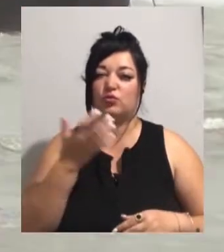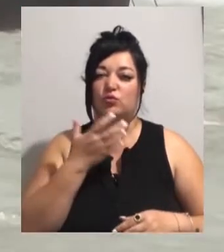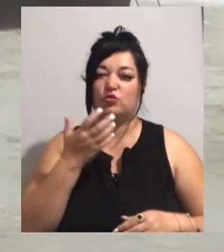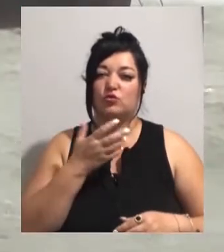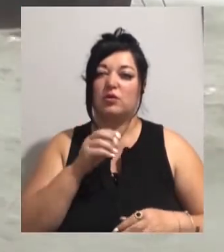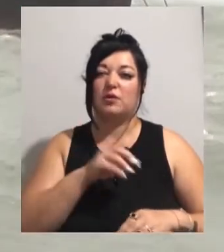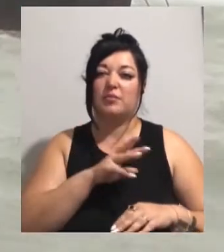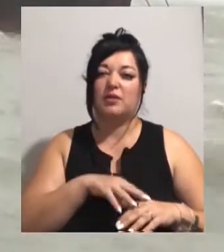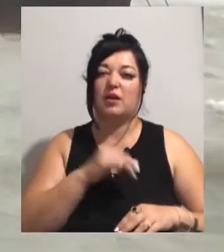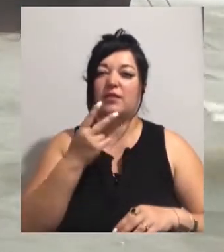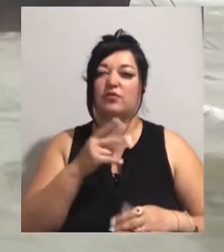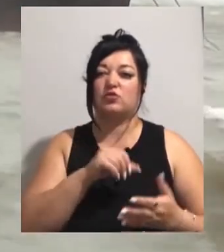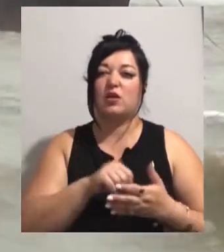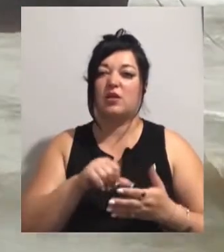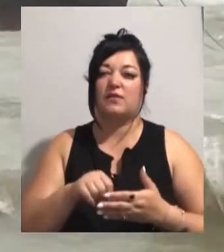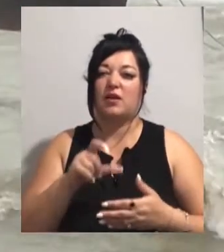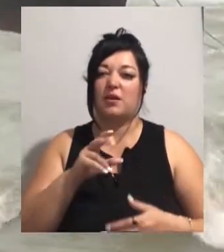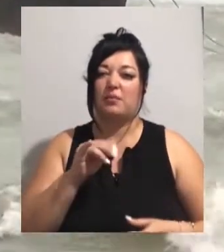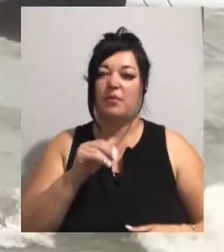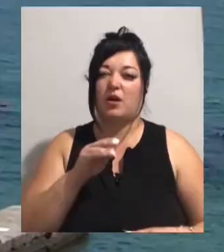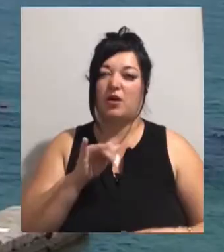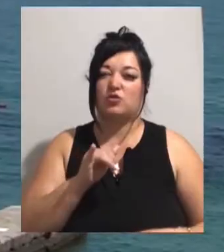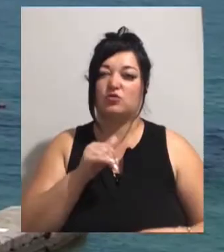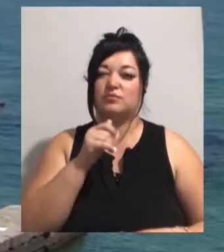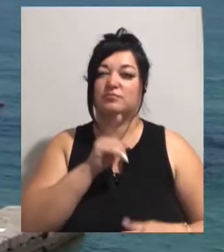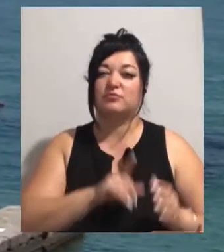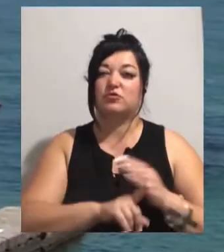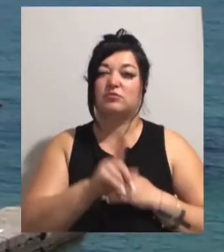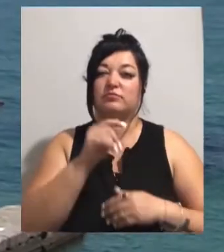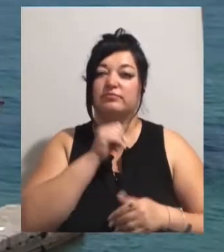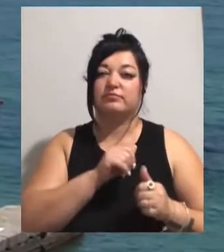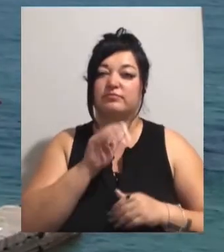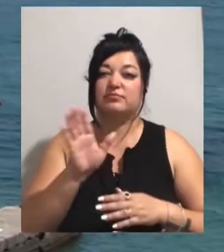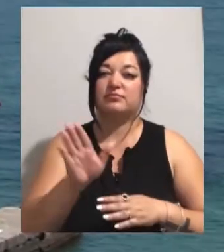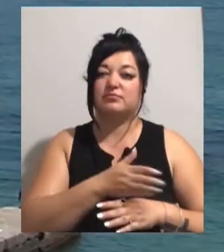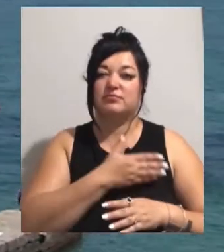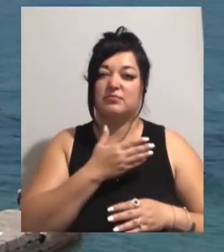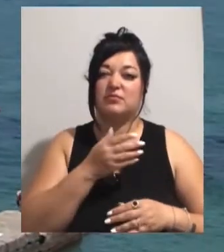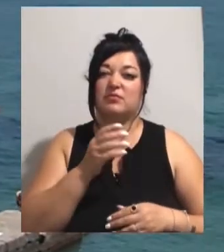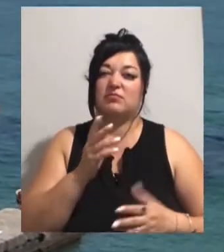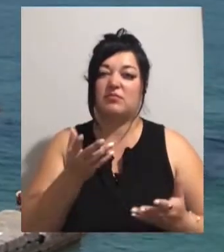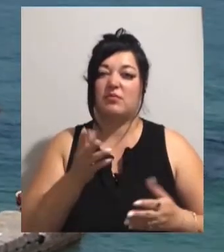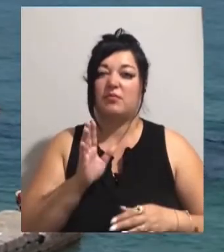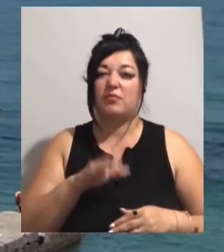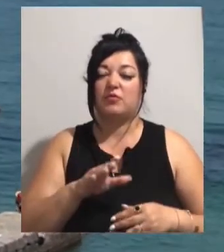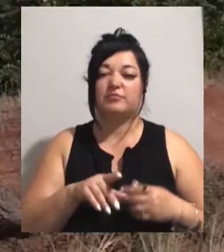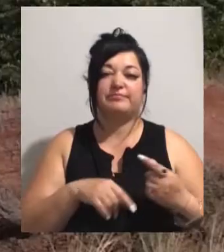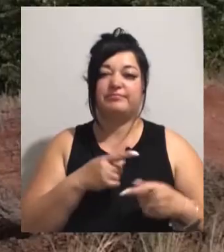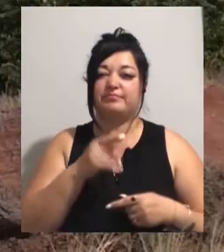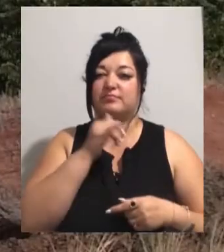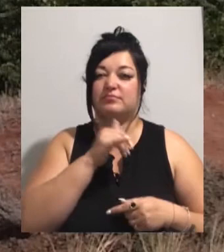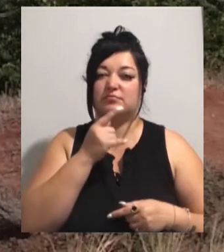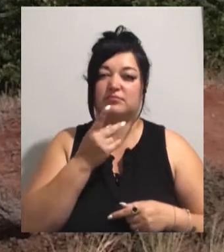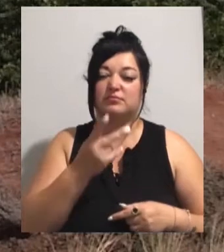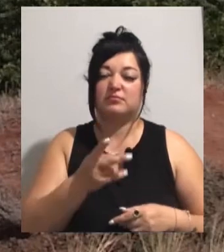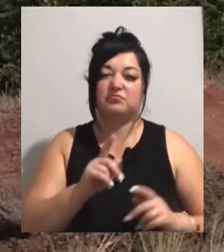двоє членів екіпажу. Спочатку судно намагалося прибрати силами судновласника, однак після кількох невдалих спроб повноваження передали